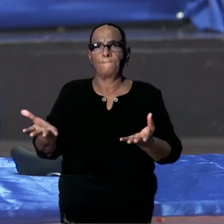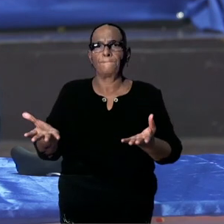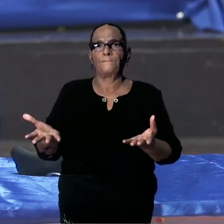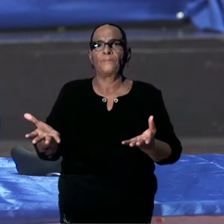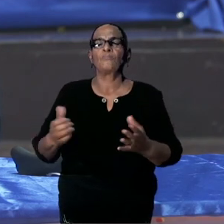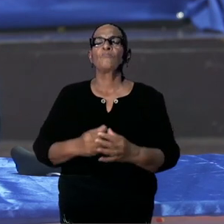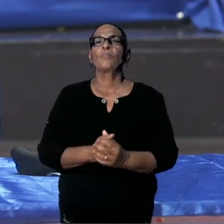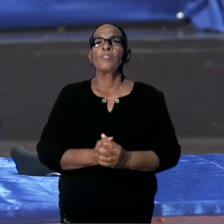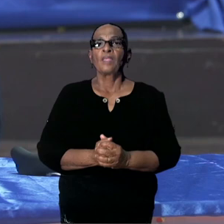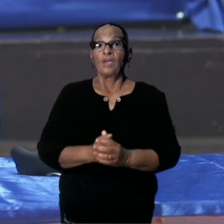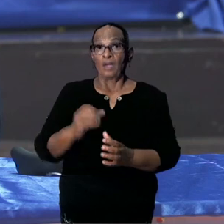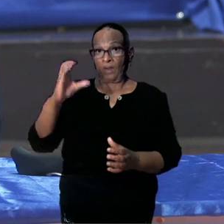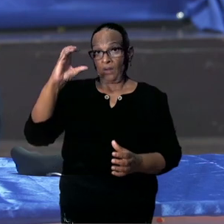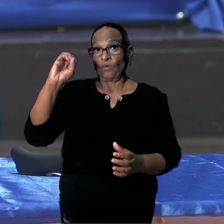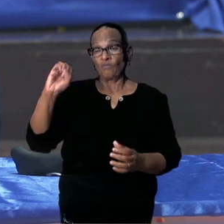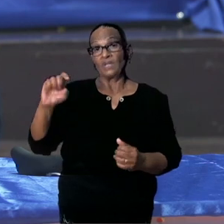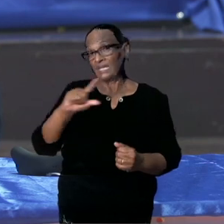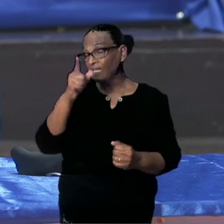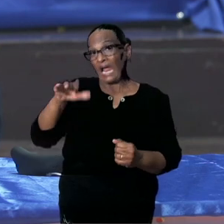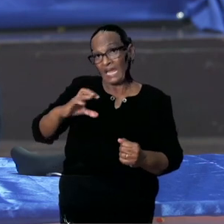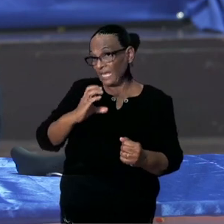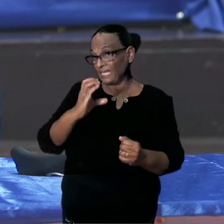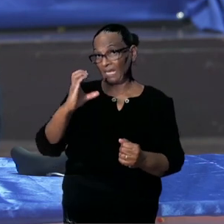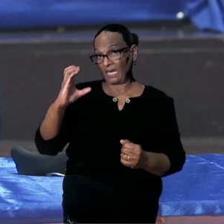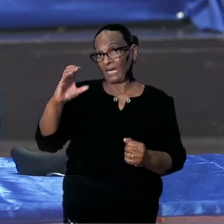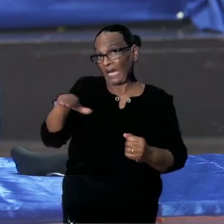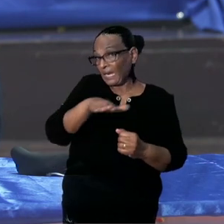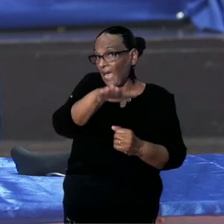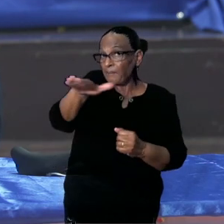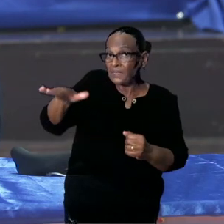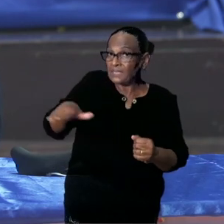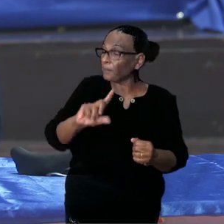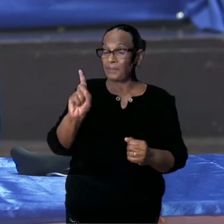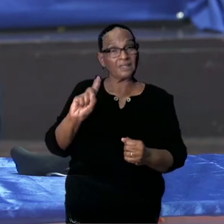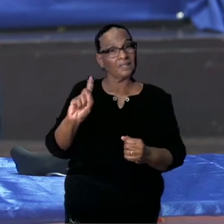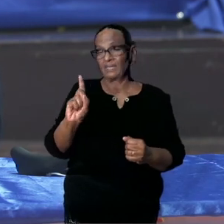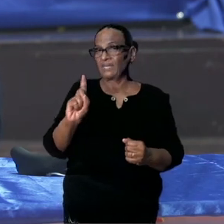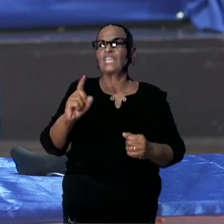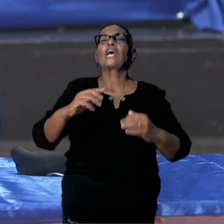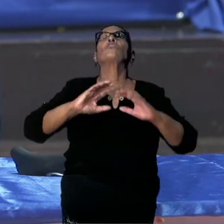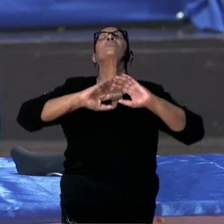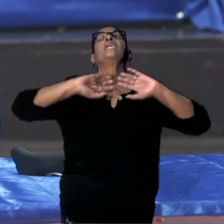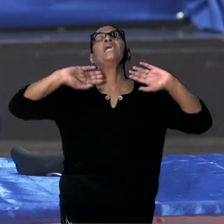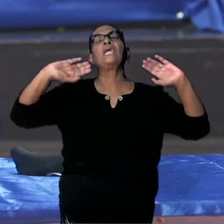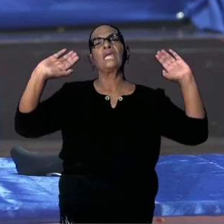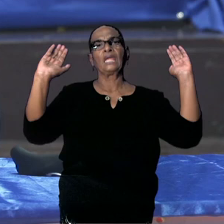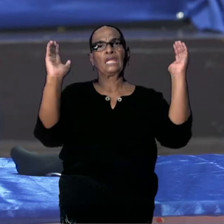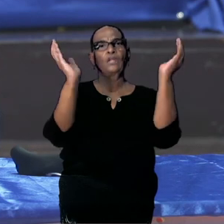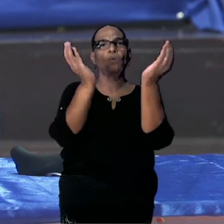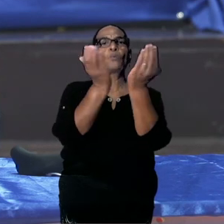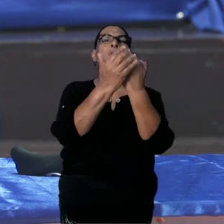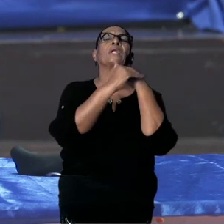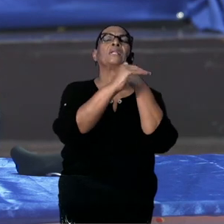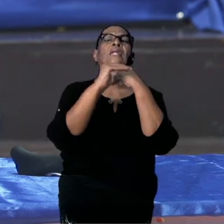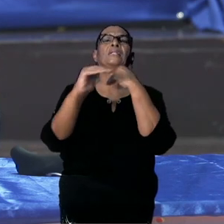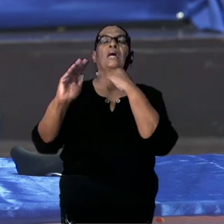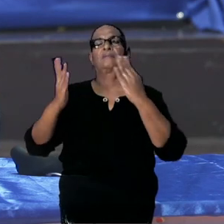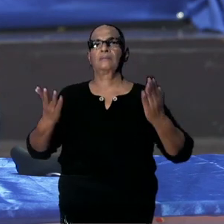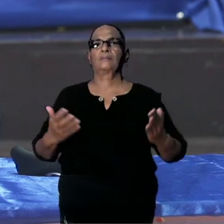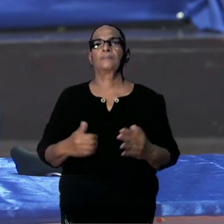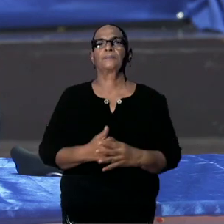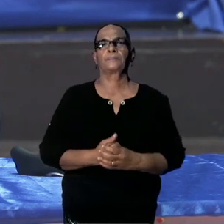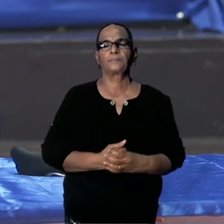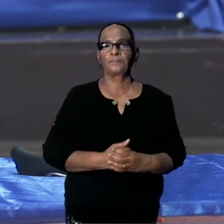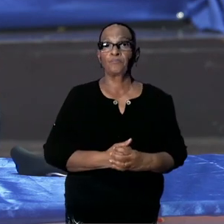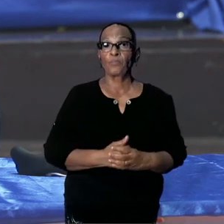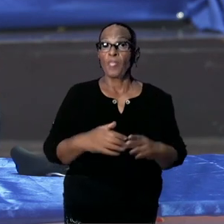COVAX betekent niet alleen een Caribisch gebied. Het is een COVAX dat gaat over de hele wereld. Er zijn hele landen uit de hele wereld. En